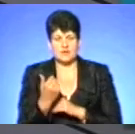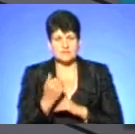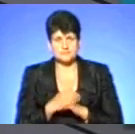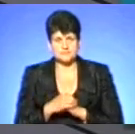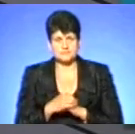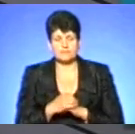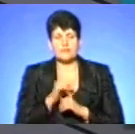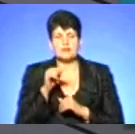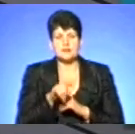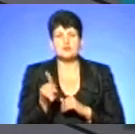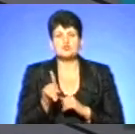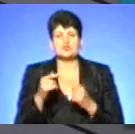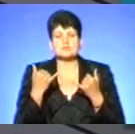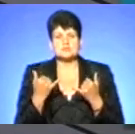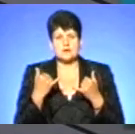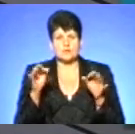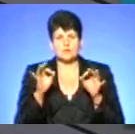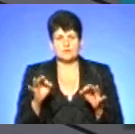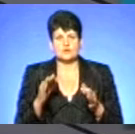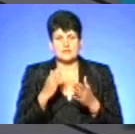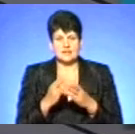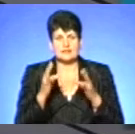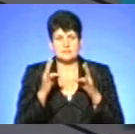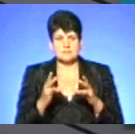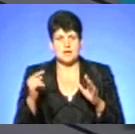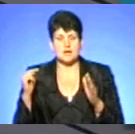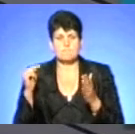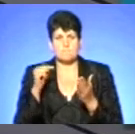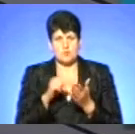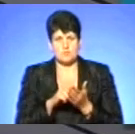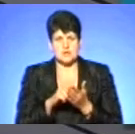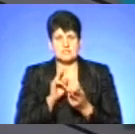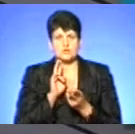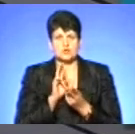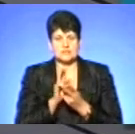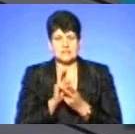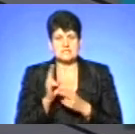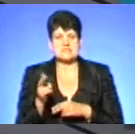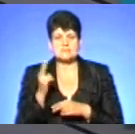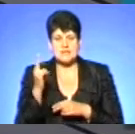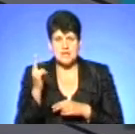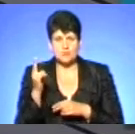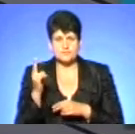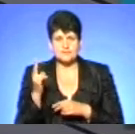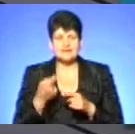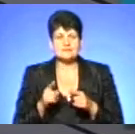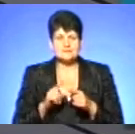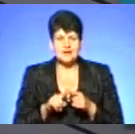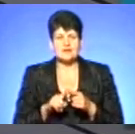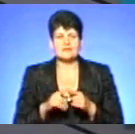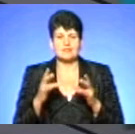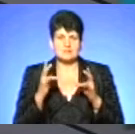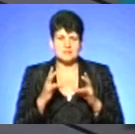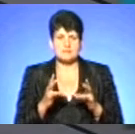ця небезпека природно визначена. Адже змії активні в наших умовах